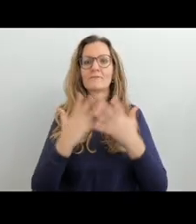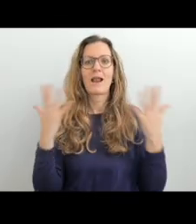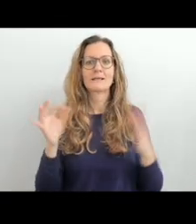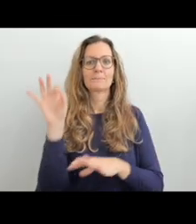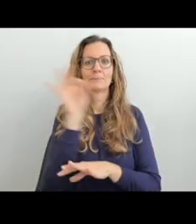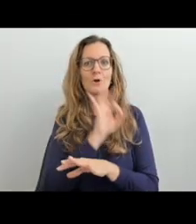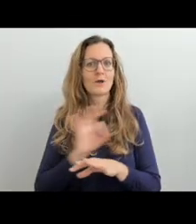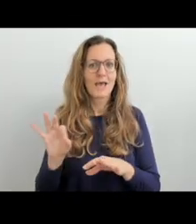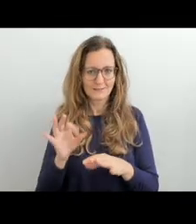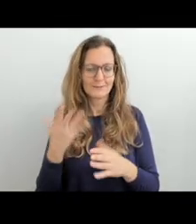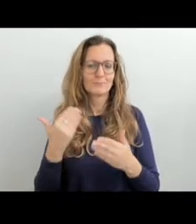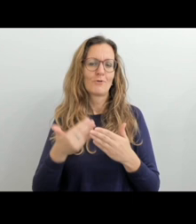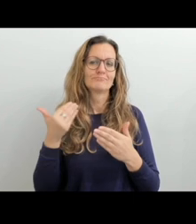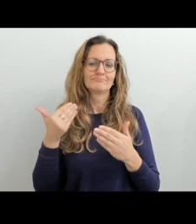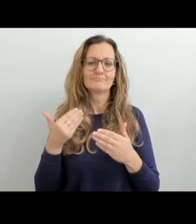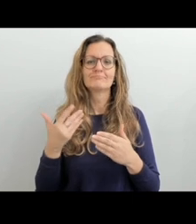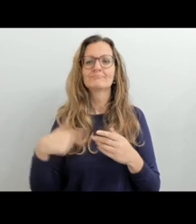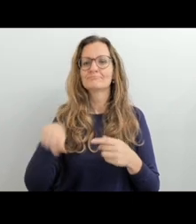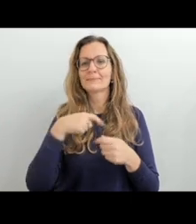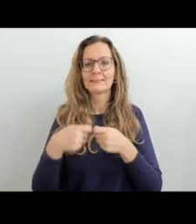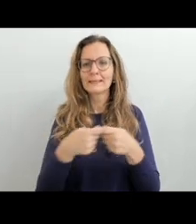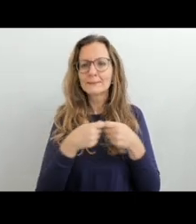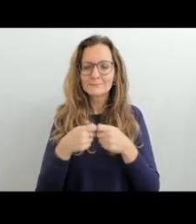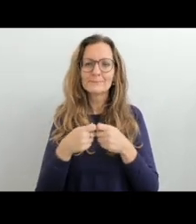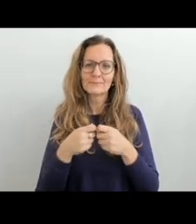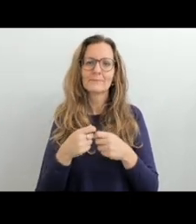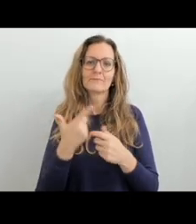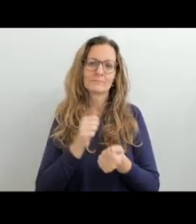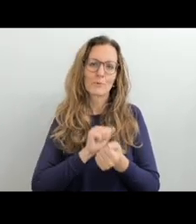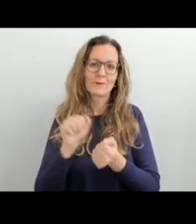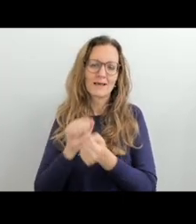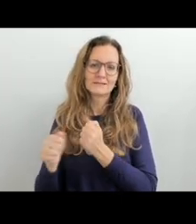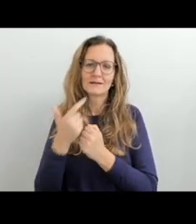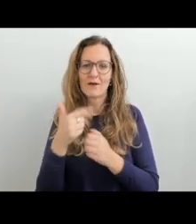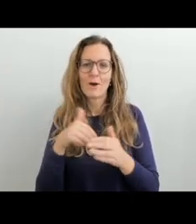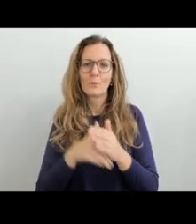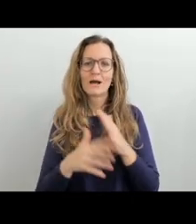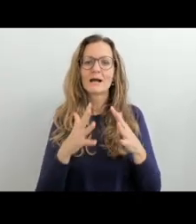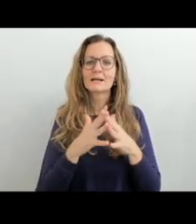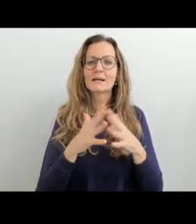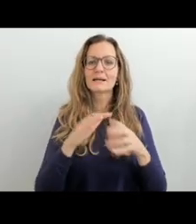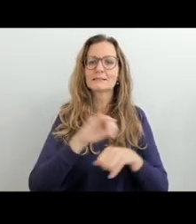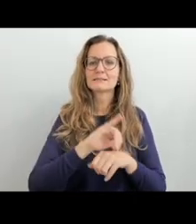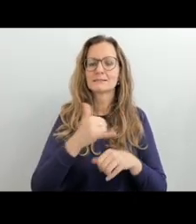Také jsem spolupracovala na velkém projektu, který nedávno publikoval své výsledky.